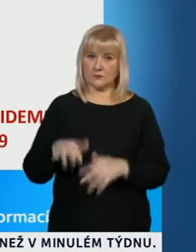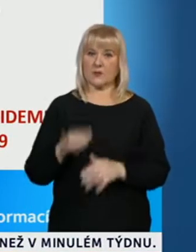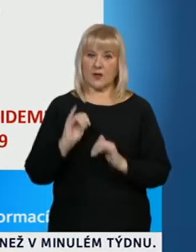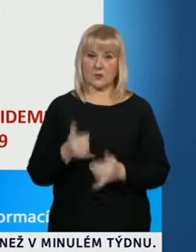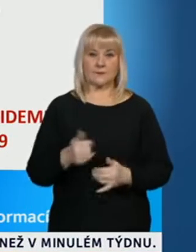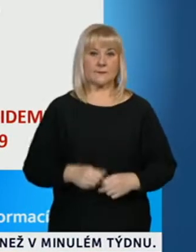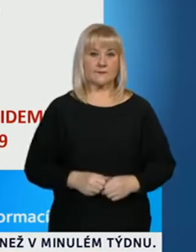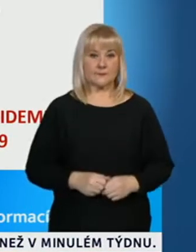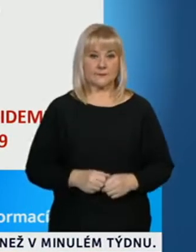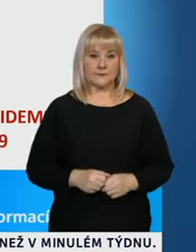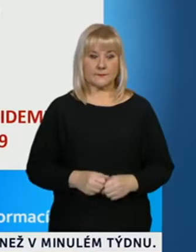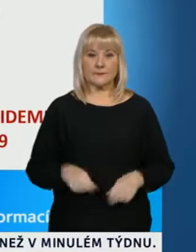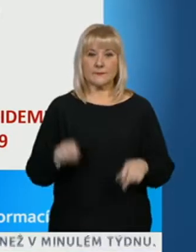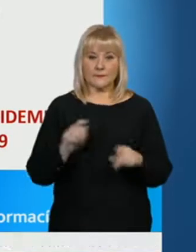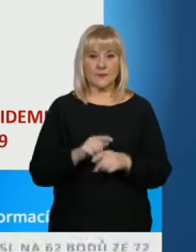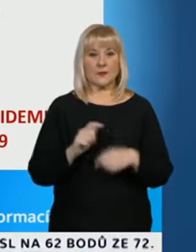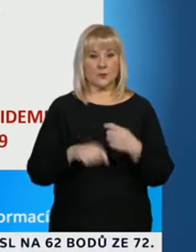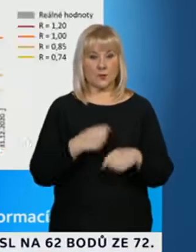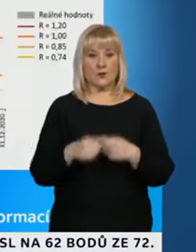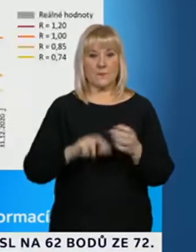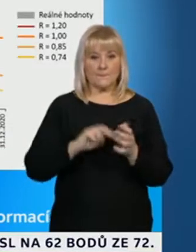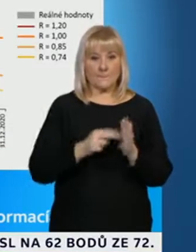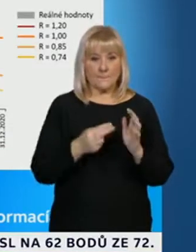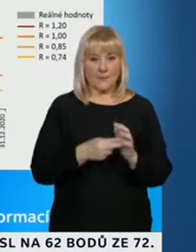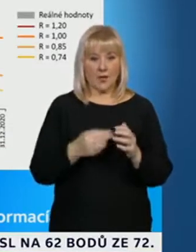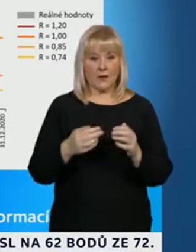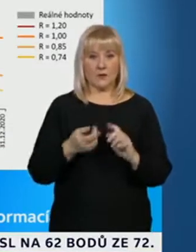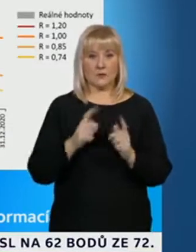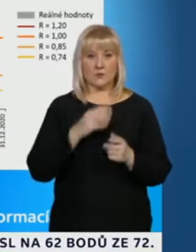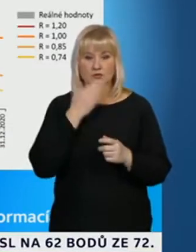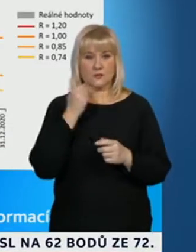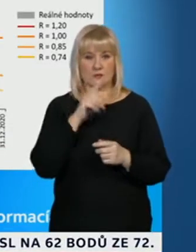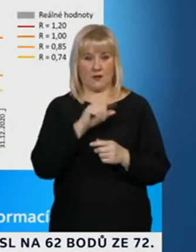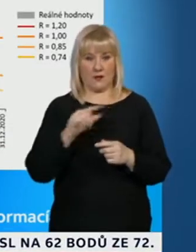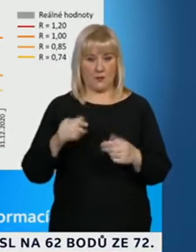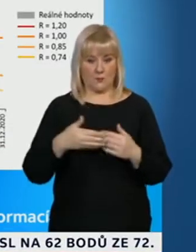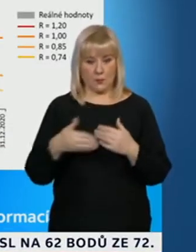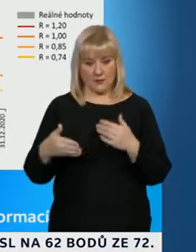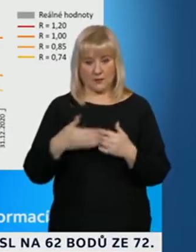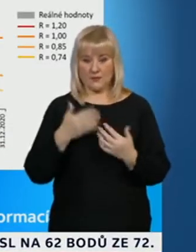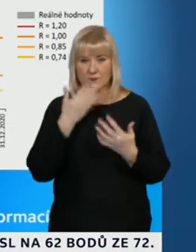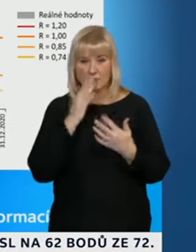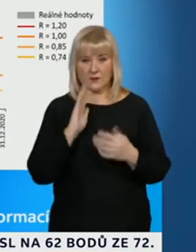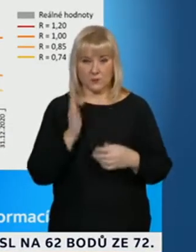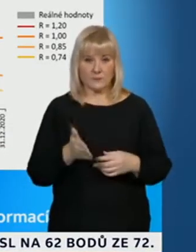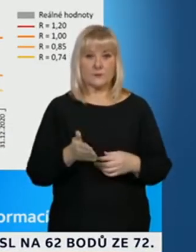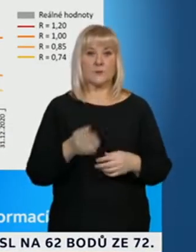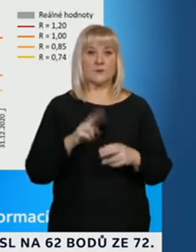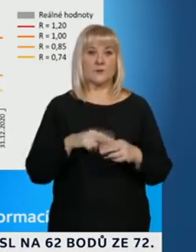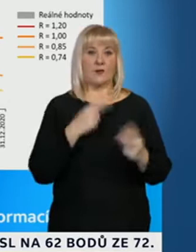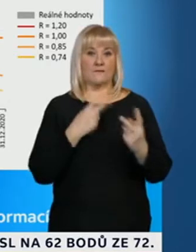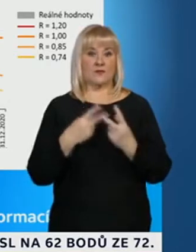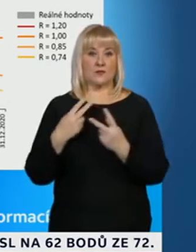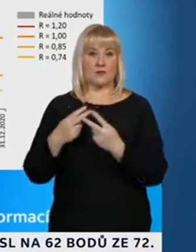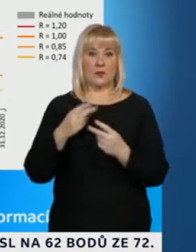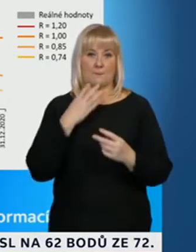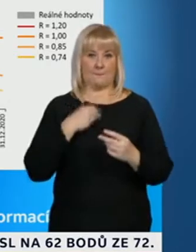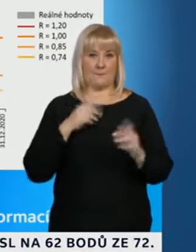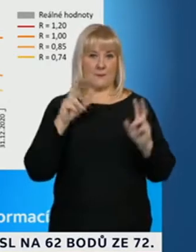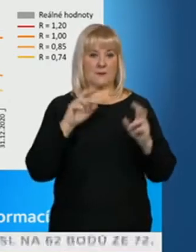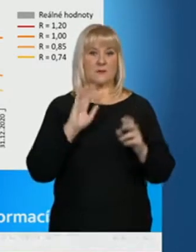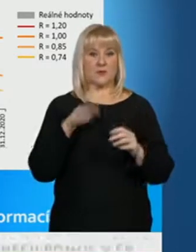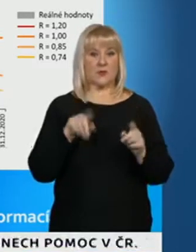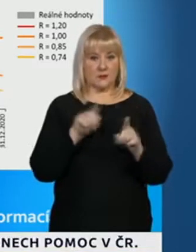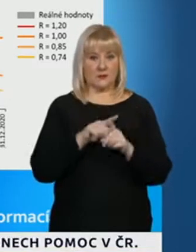udělány nové predikce, zase jenom pro celou Českou republiku. A na stránkách, o kterých jsem hovořil, budou vysvět i pro jednotlivé regiony.